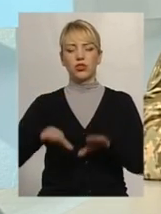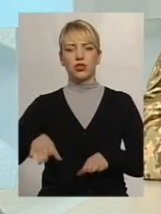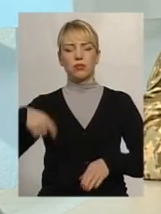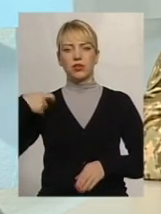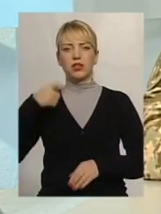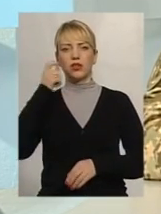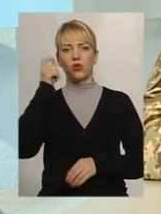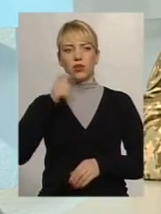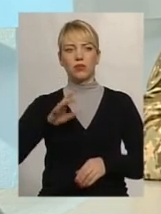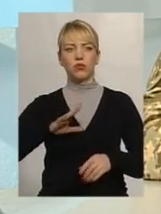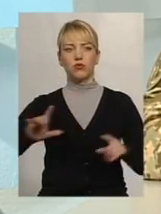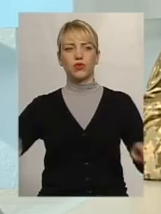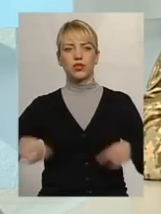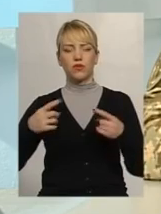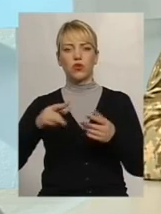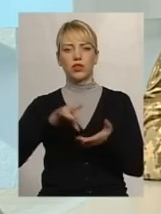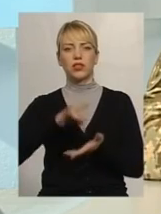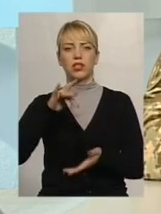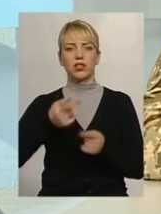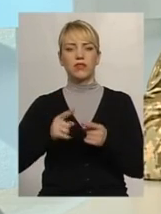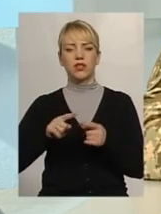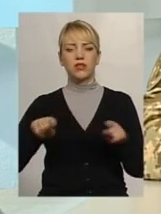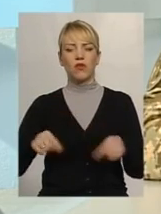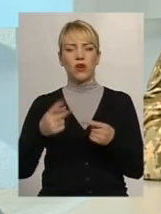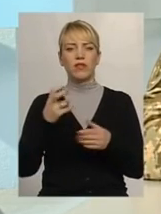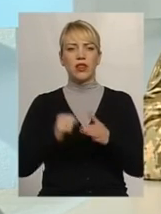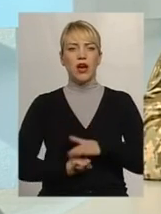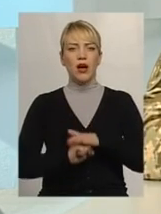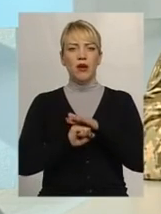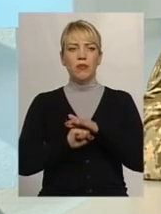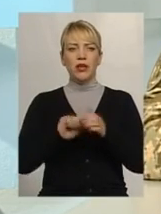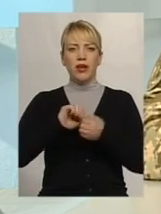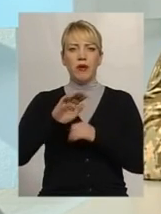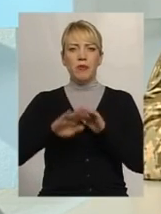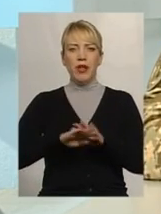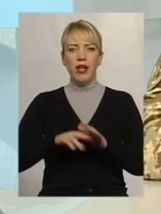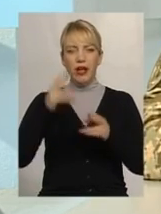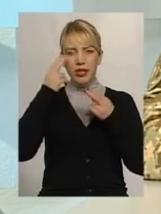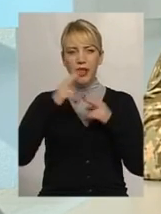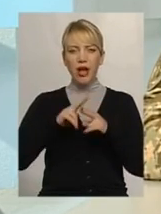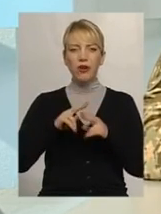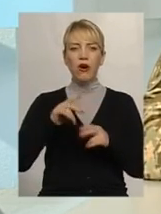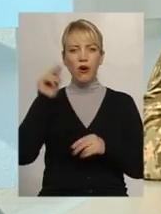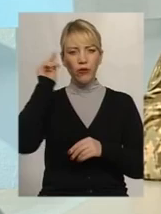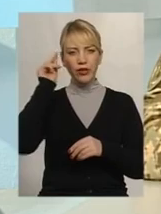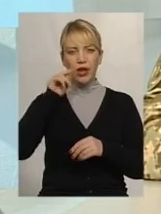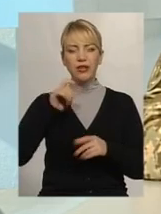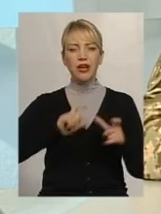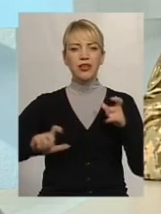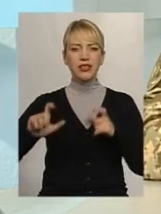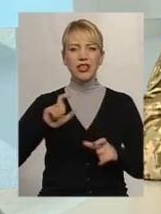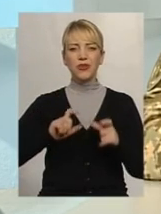створений центр, він створювався тоді ще на базі Кам'янськоподільського військово-інженерного інституту.